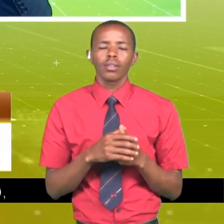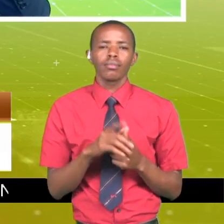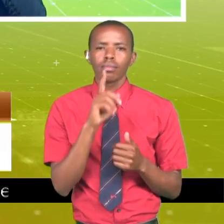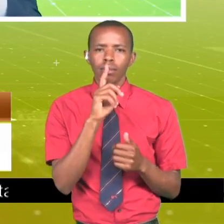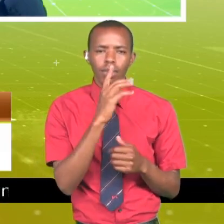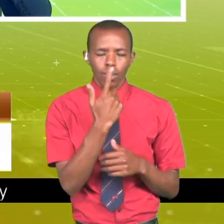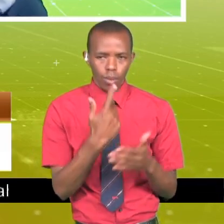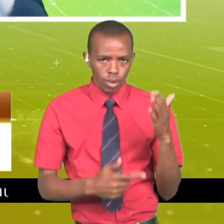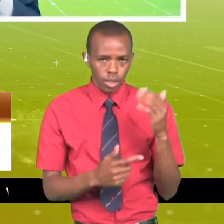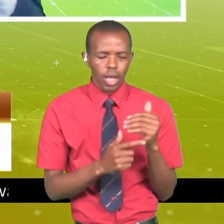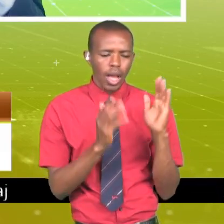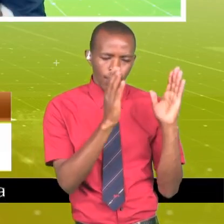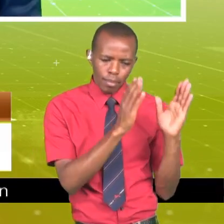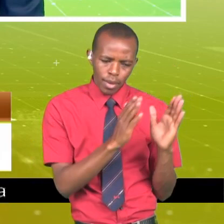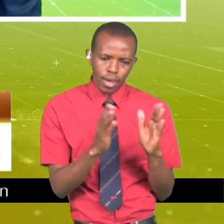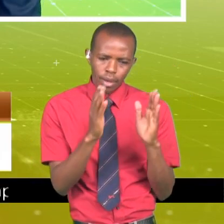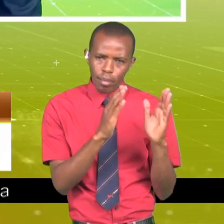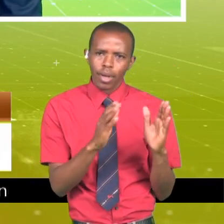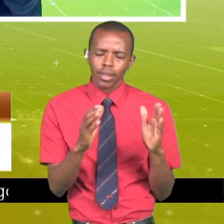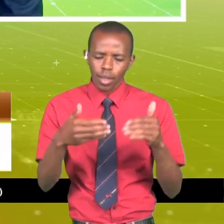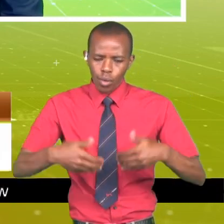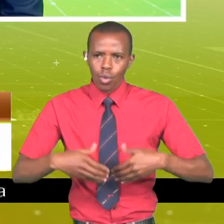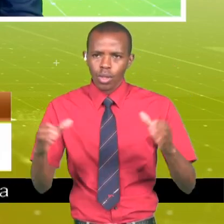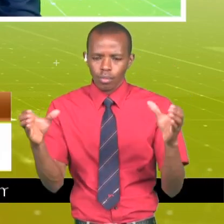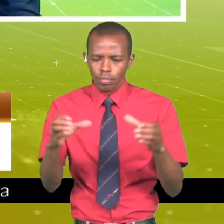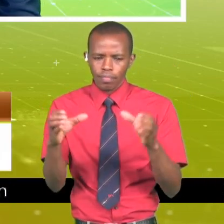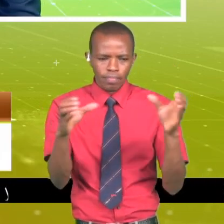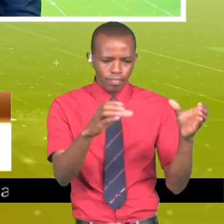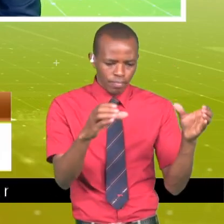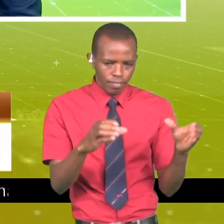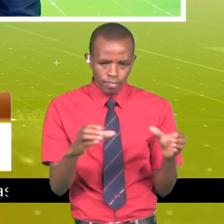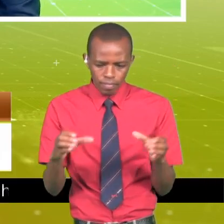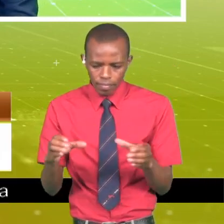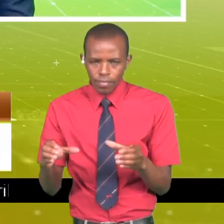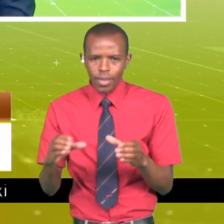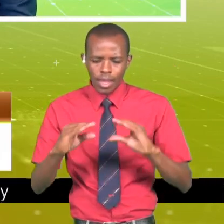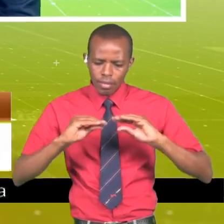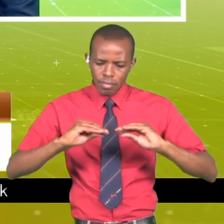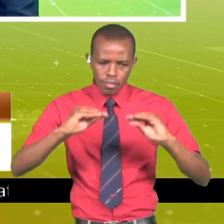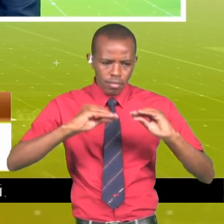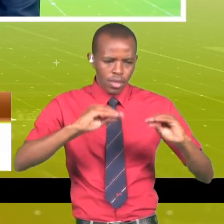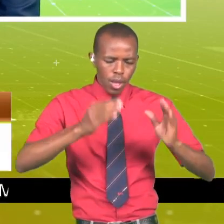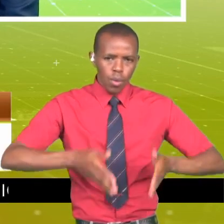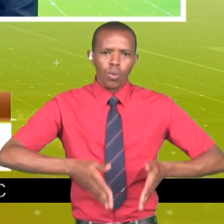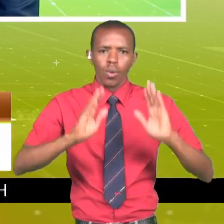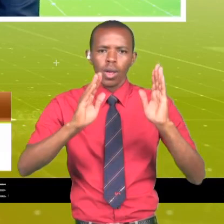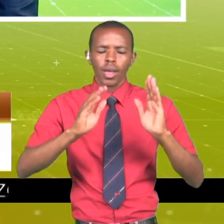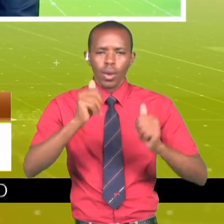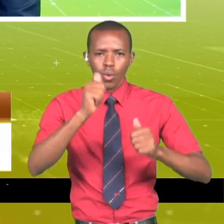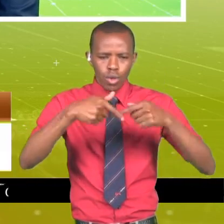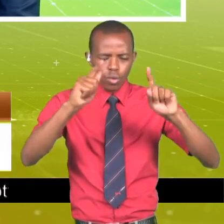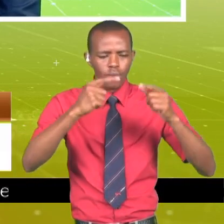kuamba, nime panga zile vikundi za vijana, ambao uwa wanafunzo ile jia ambayo wanaweza kunji